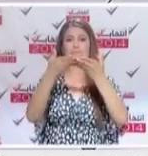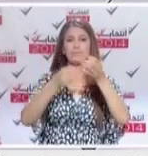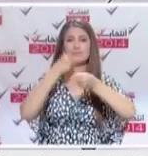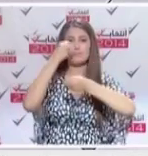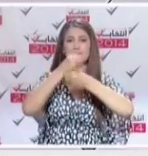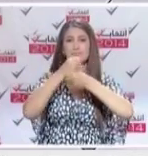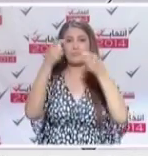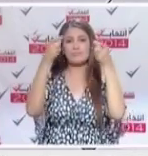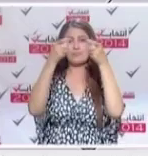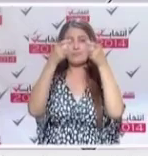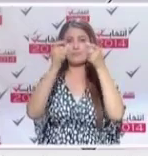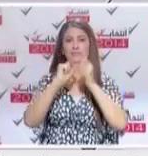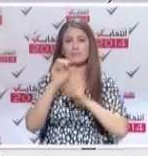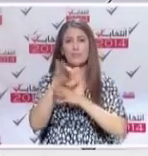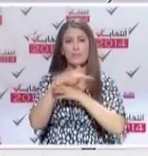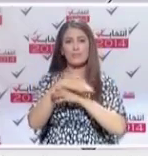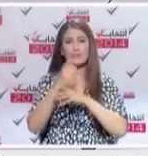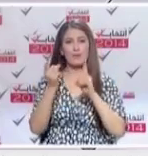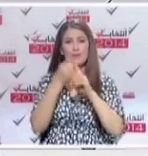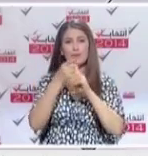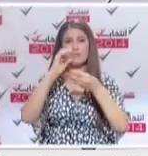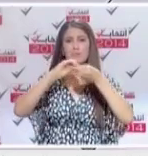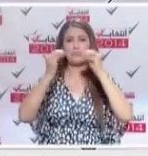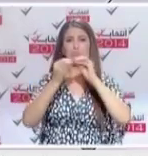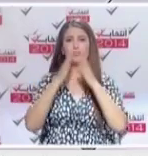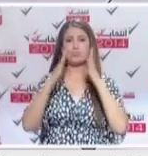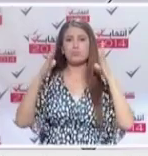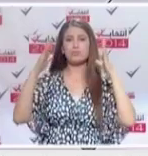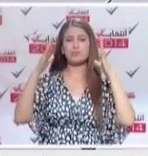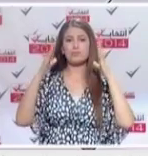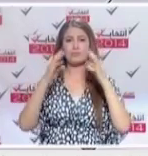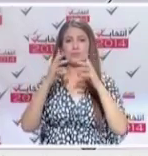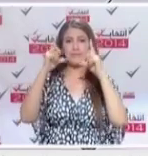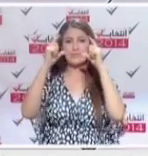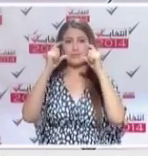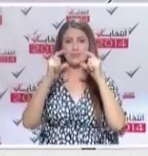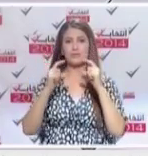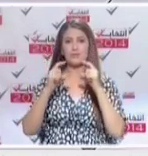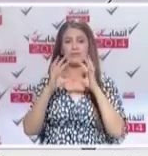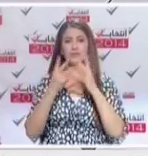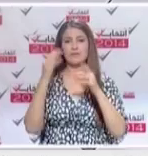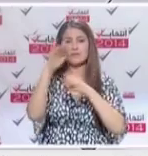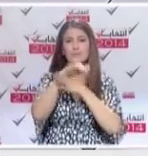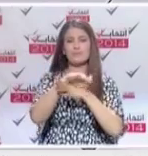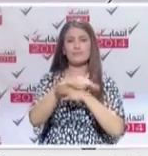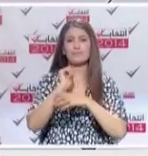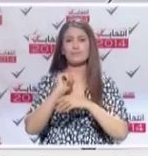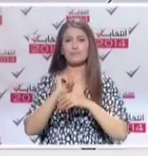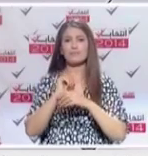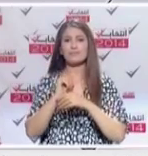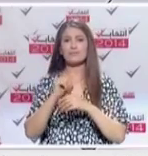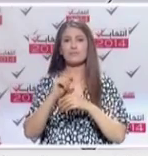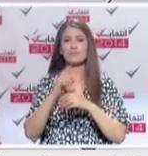نعلم أن البطالة هي أم الخبائث المشكلة الأم في الاقتصاد التونسي وفي المجتمع التونسي هو مشكلة البطالة إذا ما